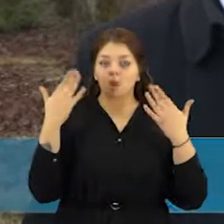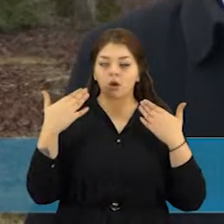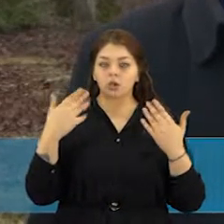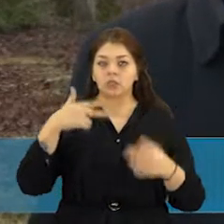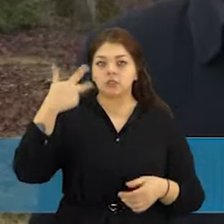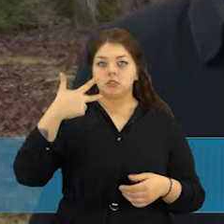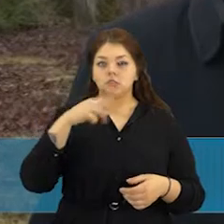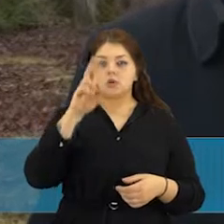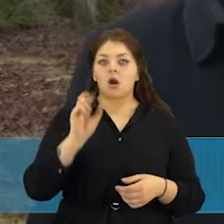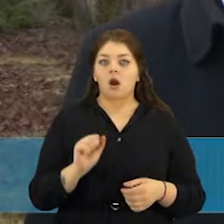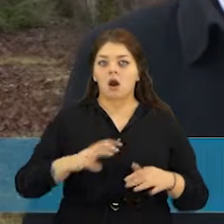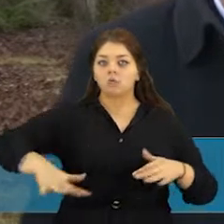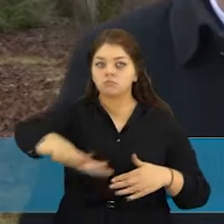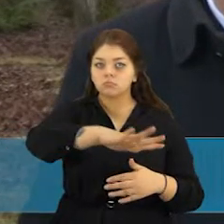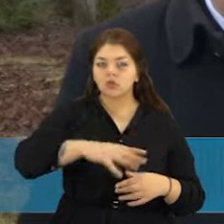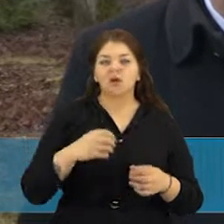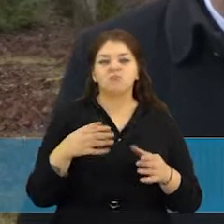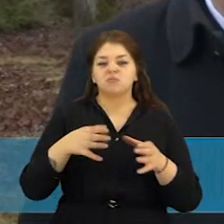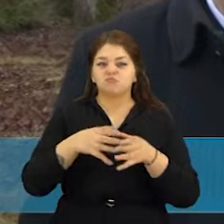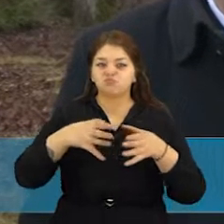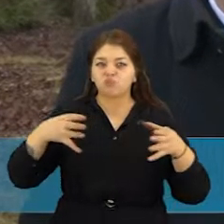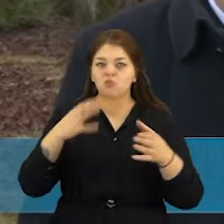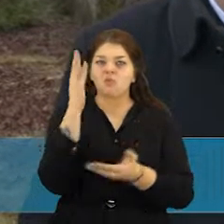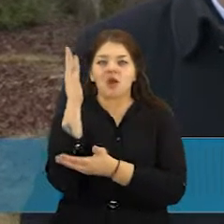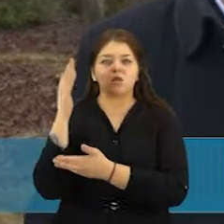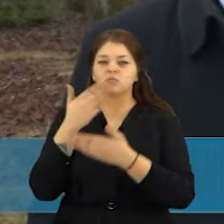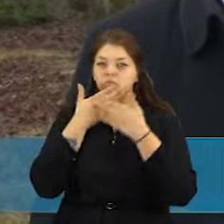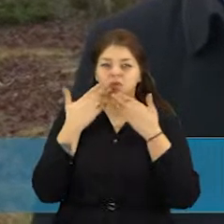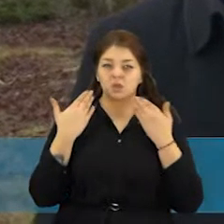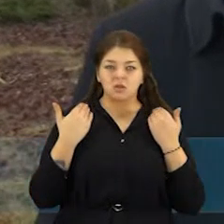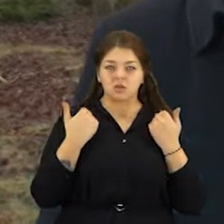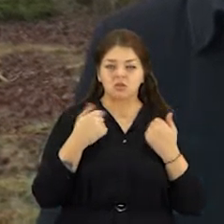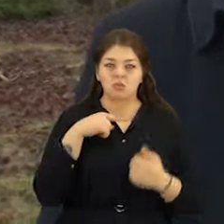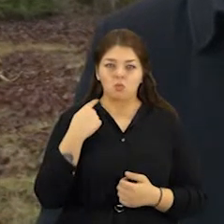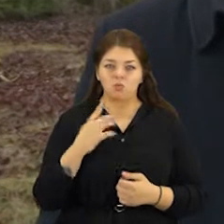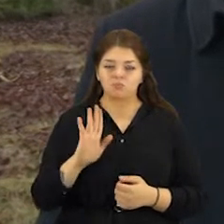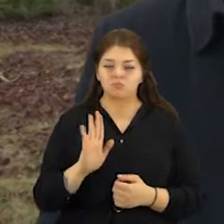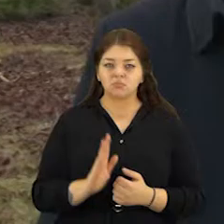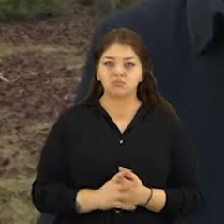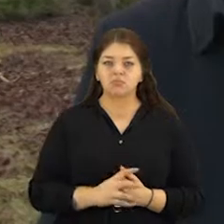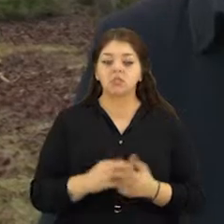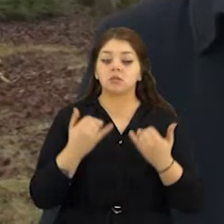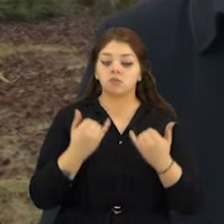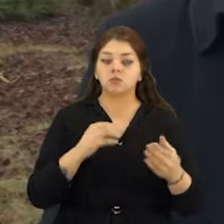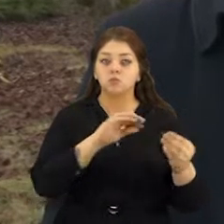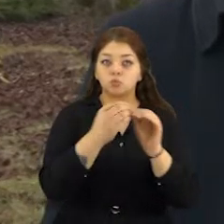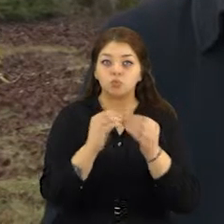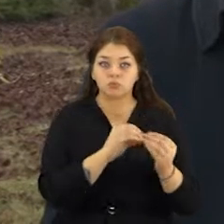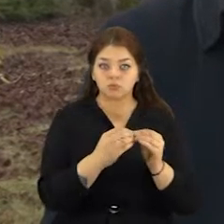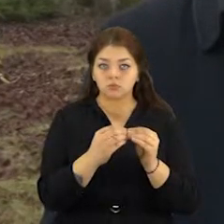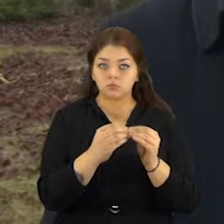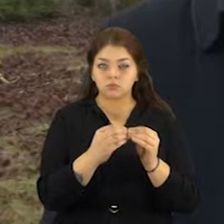užime 30 hektarų ploto, bet labai stūrų mėžių nėra daug. Tai vat mes dabar susitarėm su